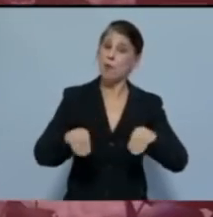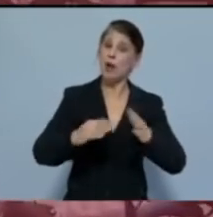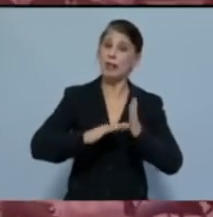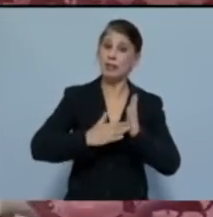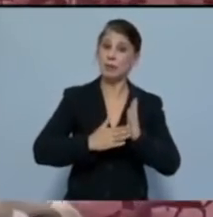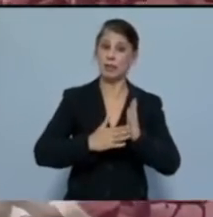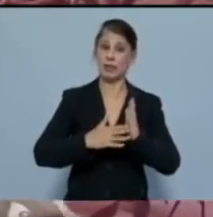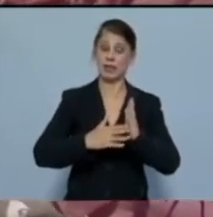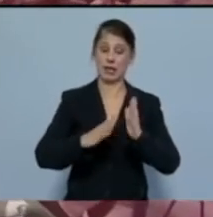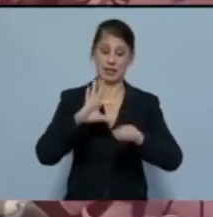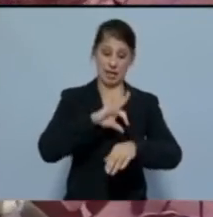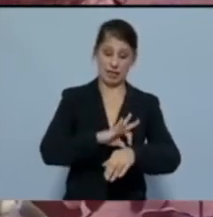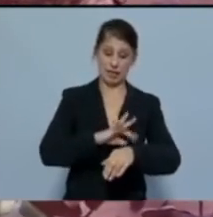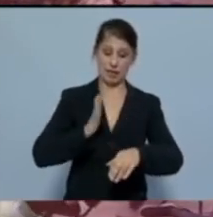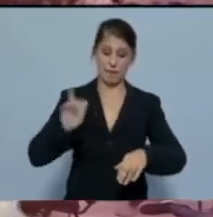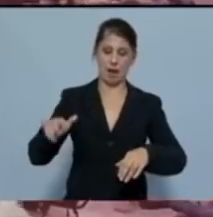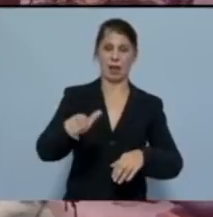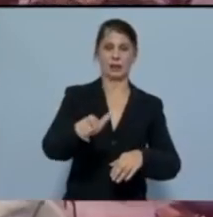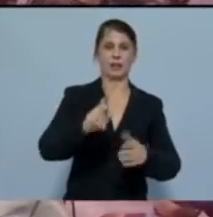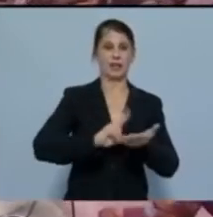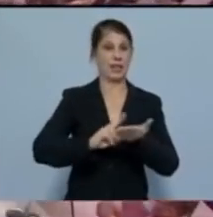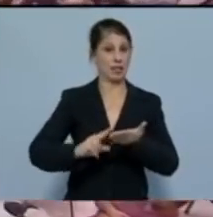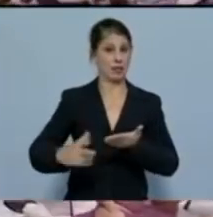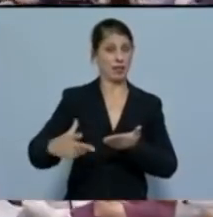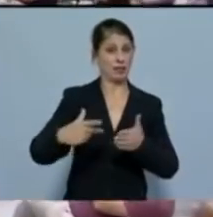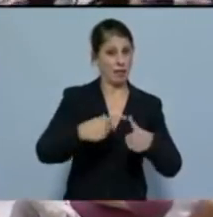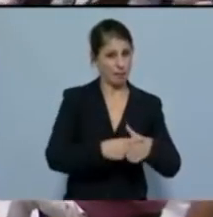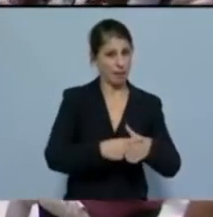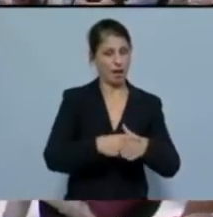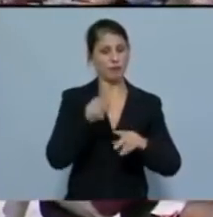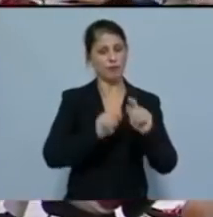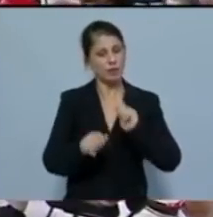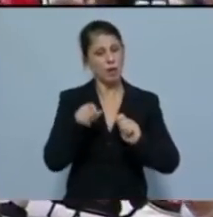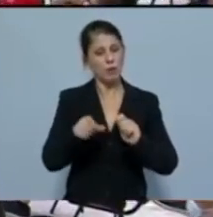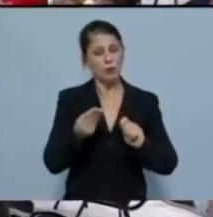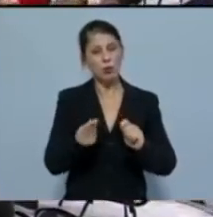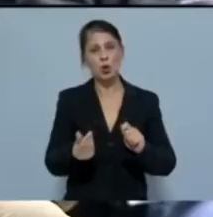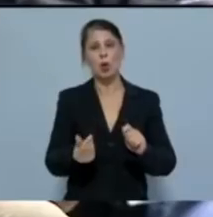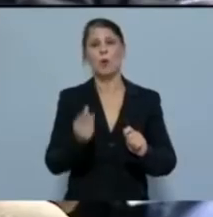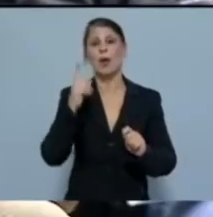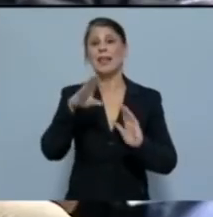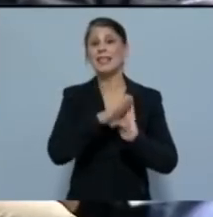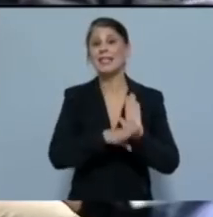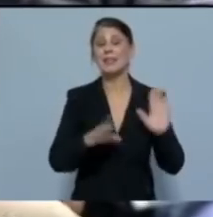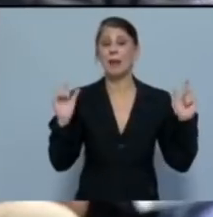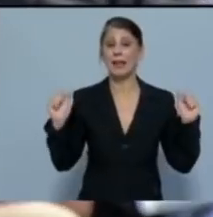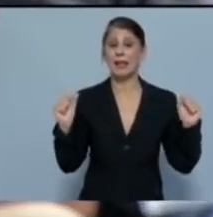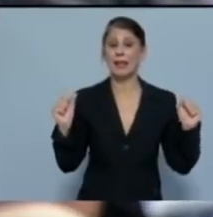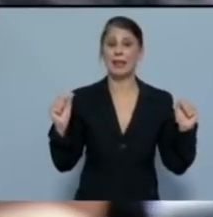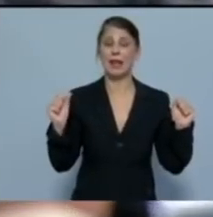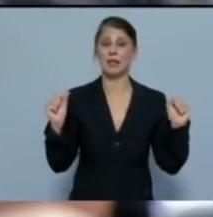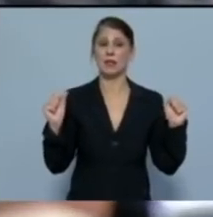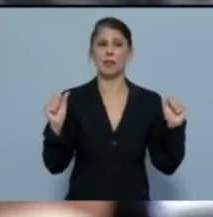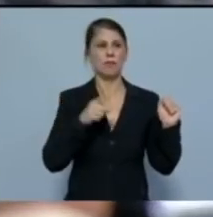σε ασθενείς πελάτες και στα ασφαλιστικά ταμεία, διαμορφώνοντας έτσι ένα σύστημα υγείας κατ'